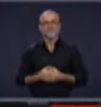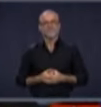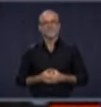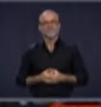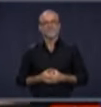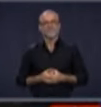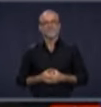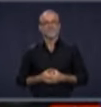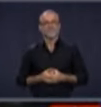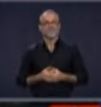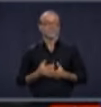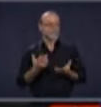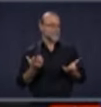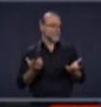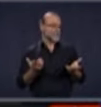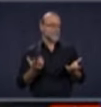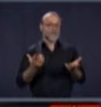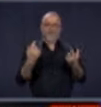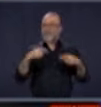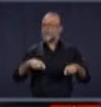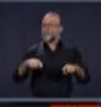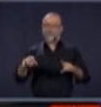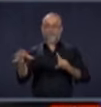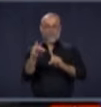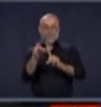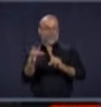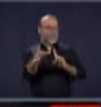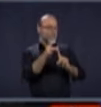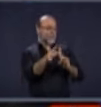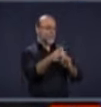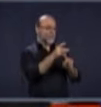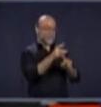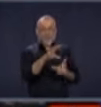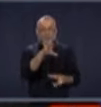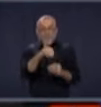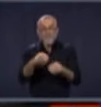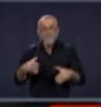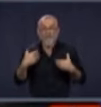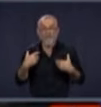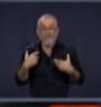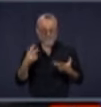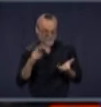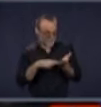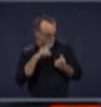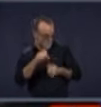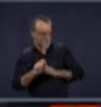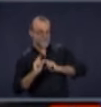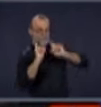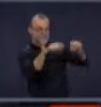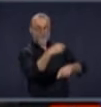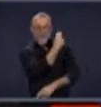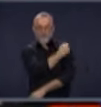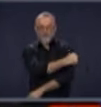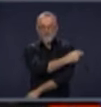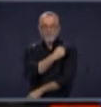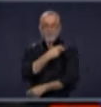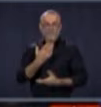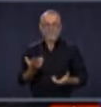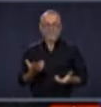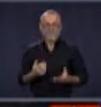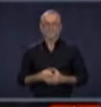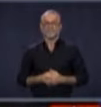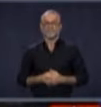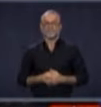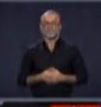'être prudents, car s'il y a trop de gens qui sont contaminés, même chez les plus jeunes, eh bien, devront être